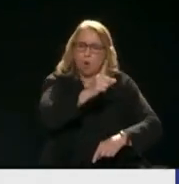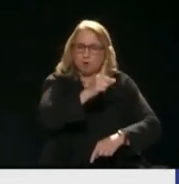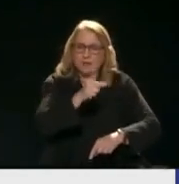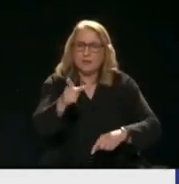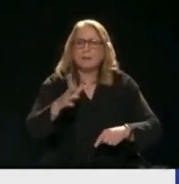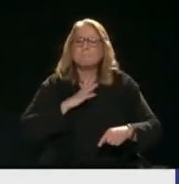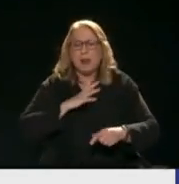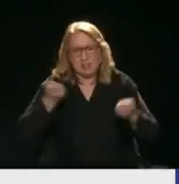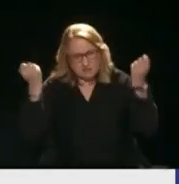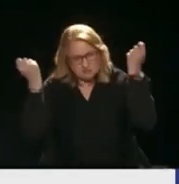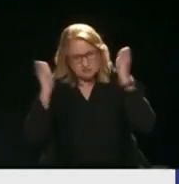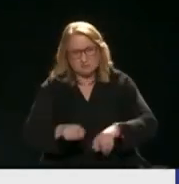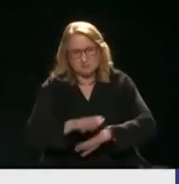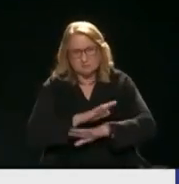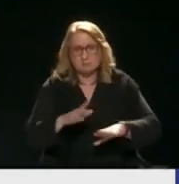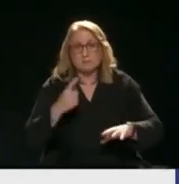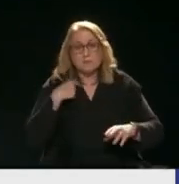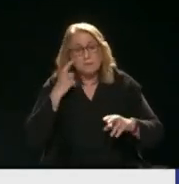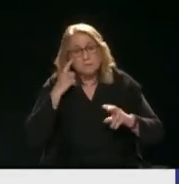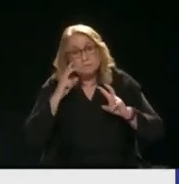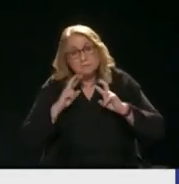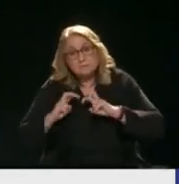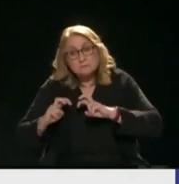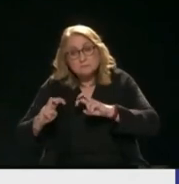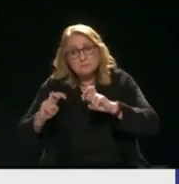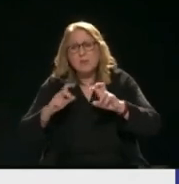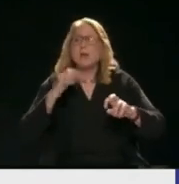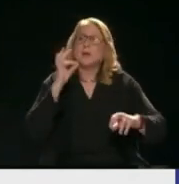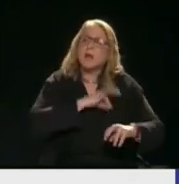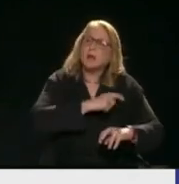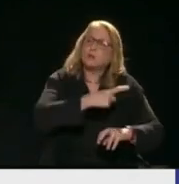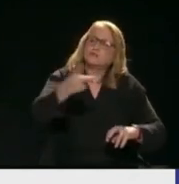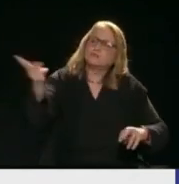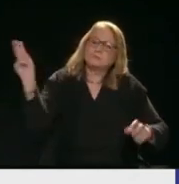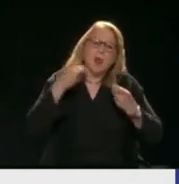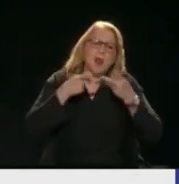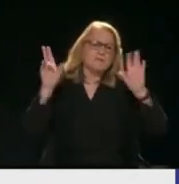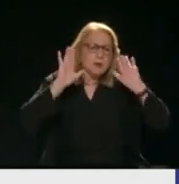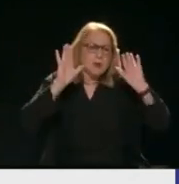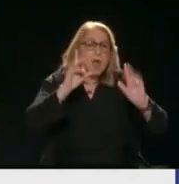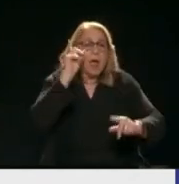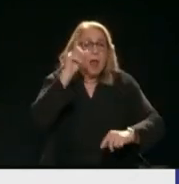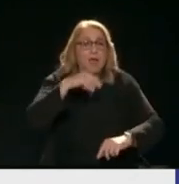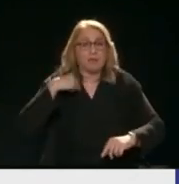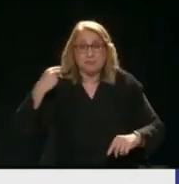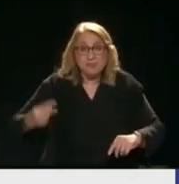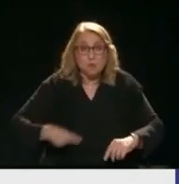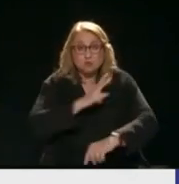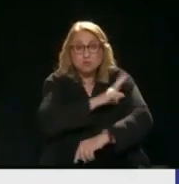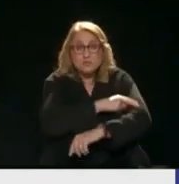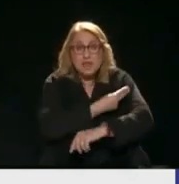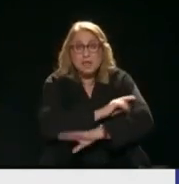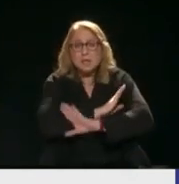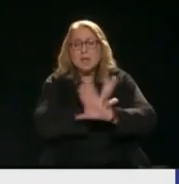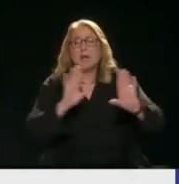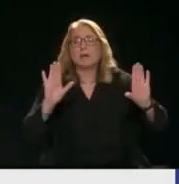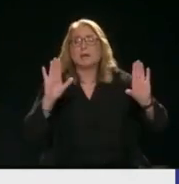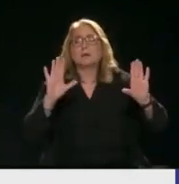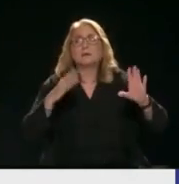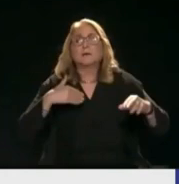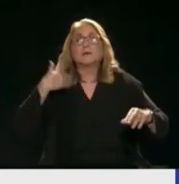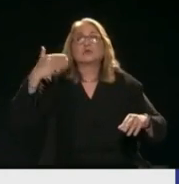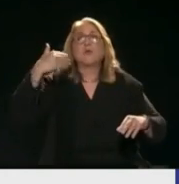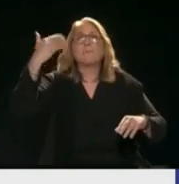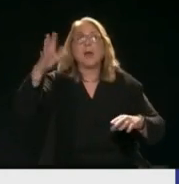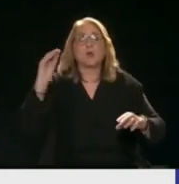ιατρικά κέντρα Βεβαίως να έχει ό,τι θέλει Όμως η δημόσια υγεία Πραγματικά για τον πληθυσμό Είναι το Α και το Ω Όπως και για να σέβεται ένας